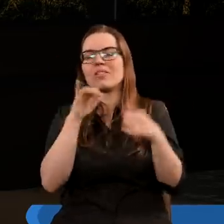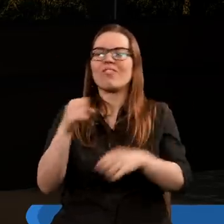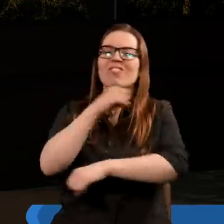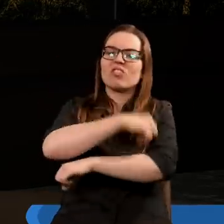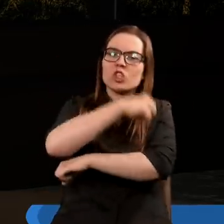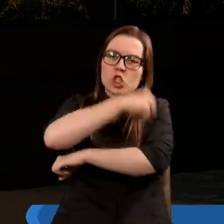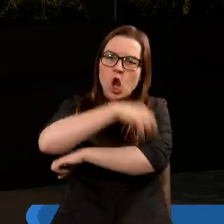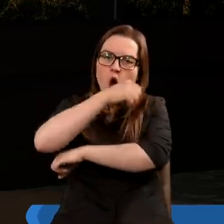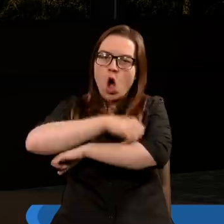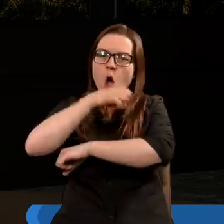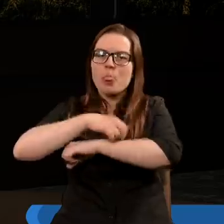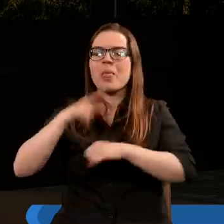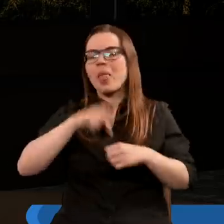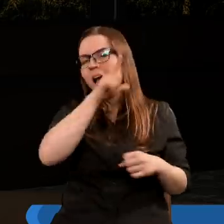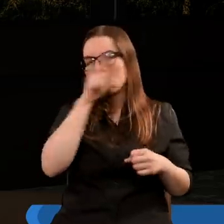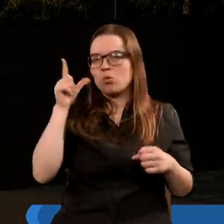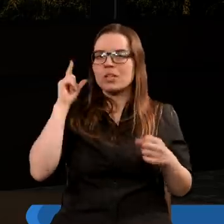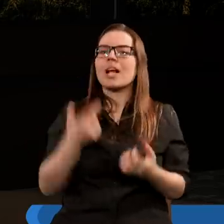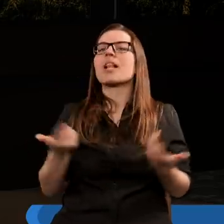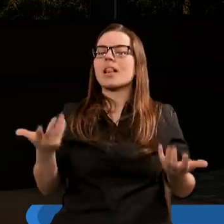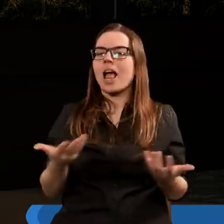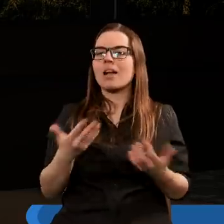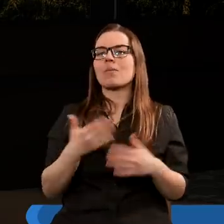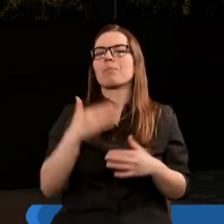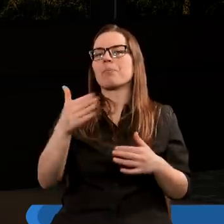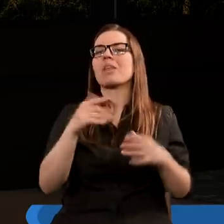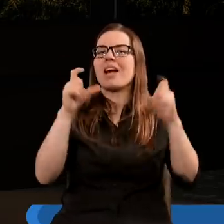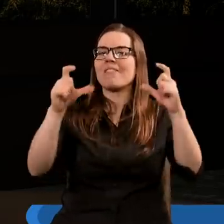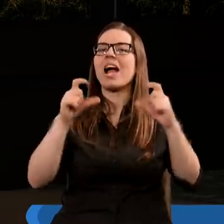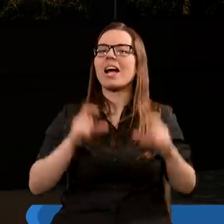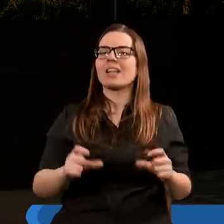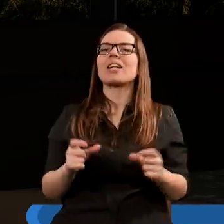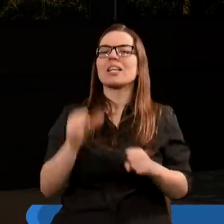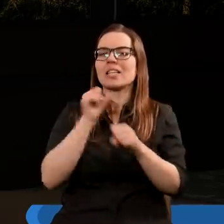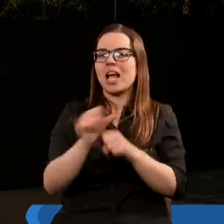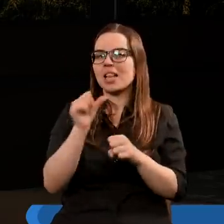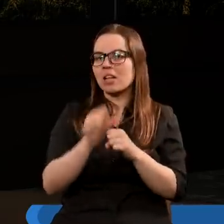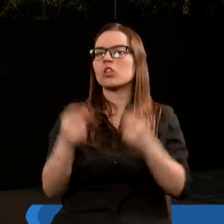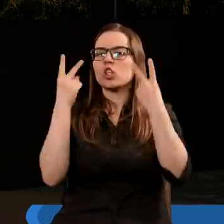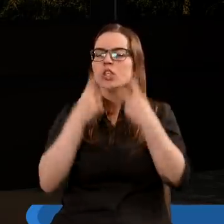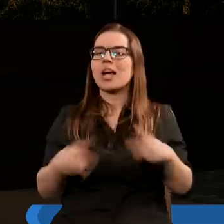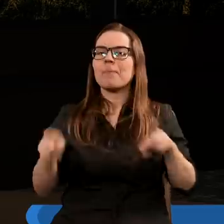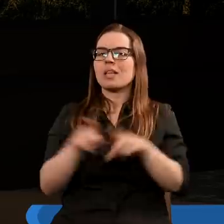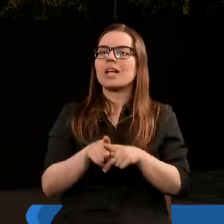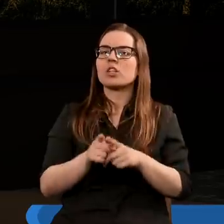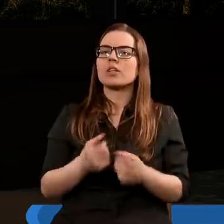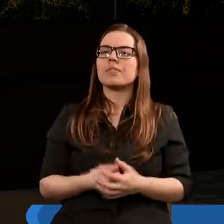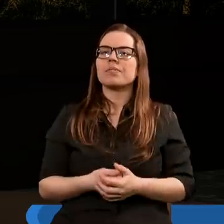wrzody, prawda, na ludziach. Natomiast w wersecie jedenastym czytamy też